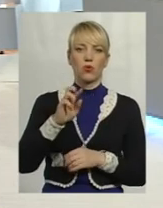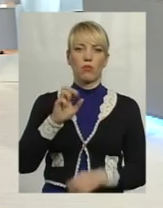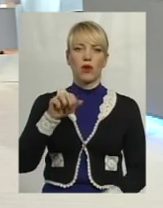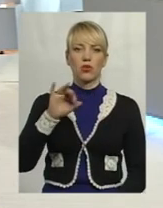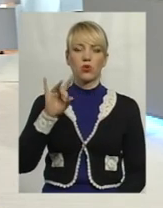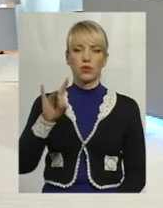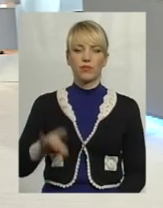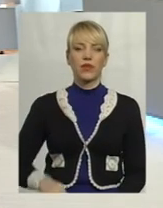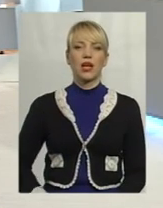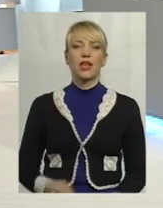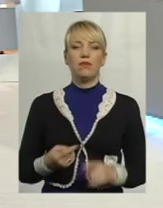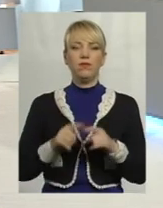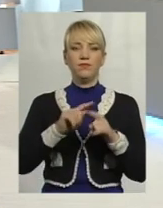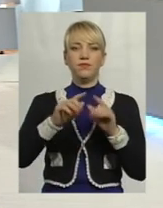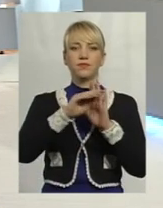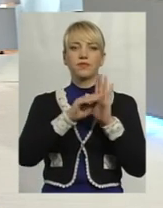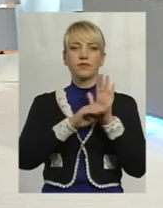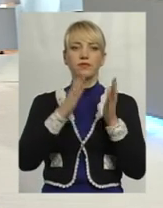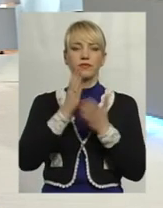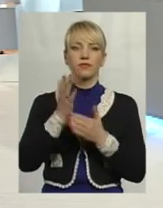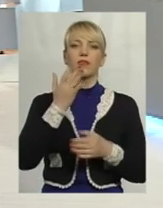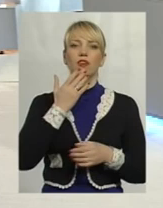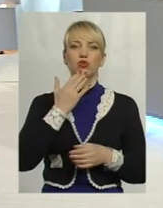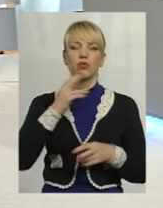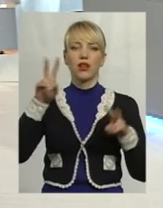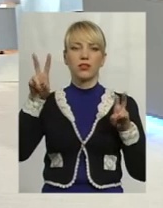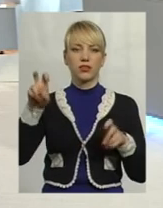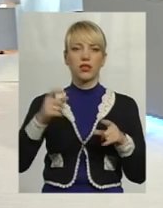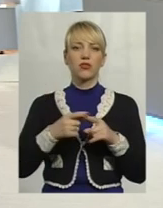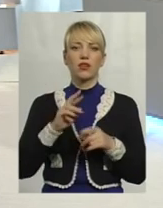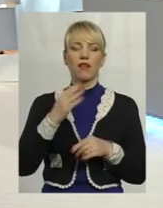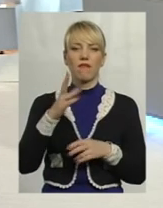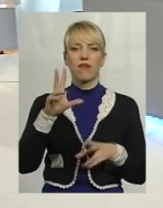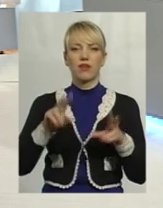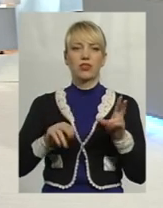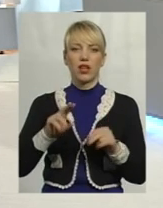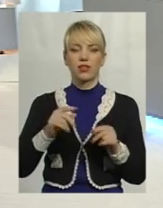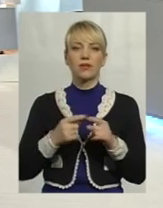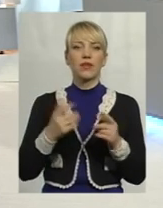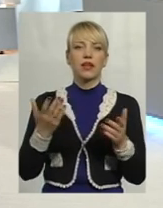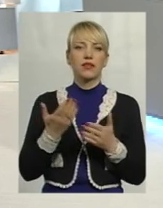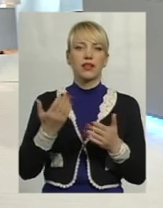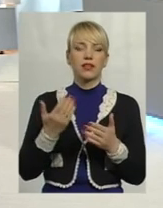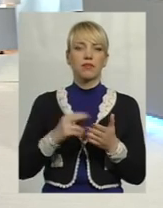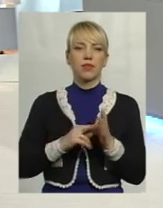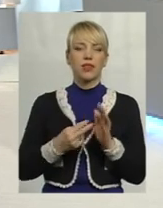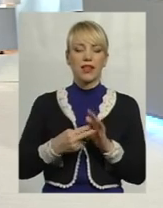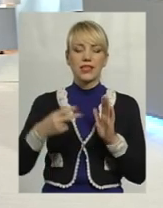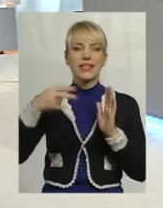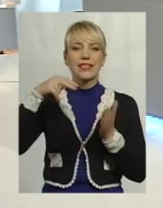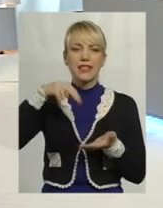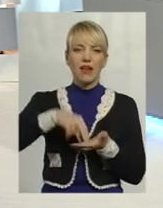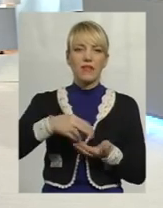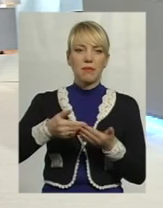програма має національний статус. Як Ви вважаєте, які амбітні плани ставити перед собою? Що має